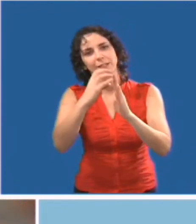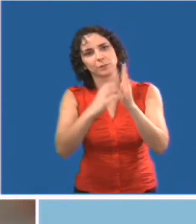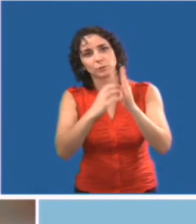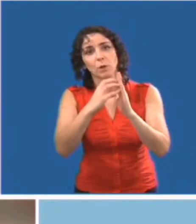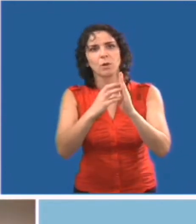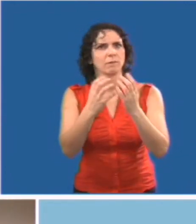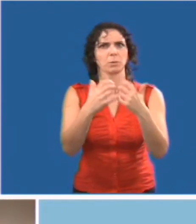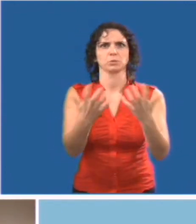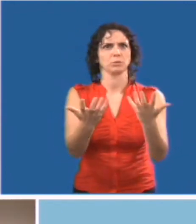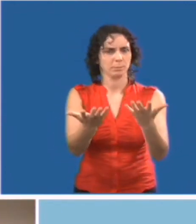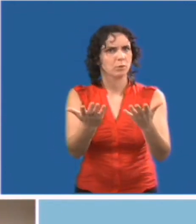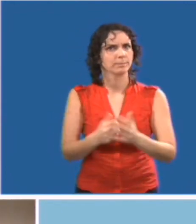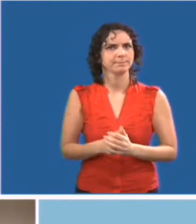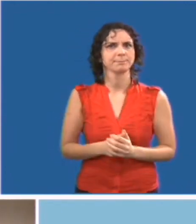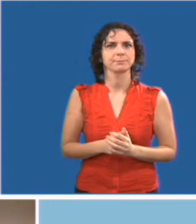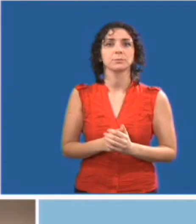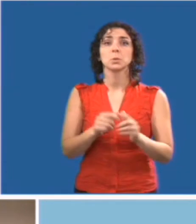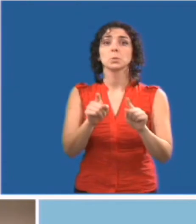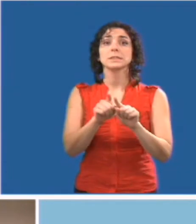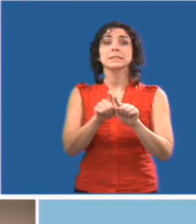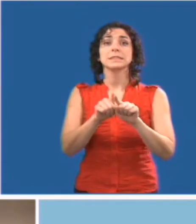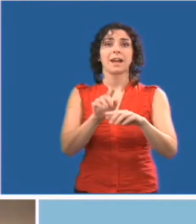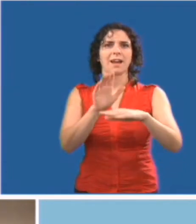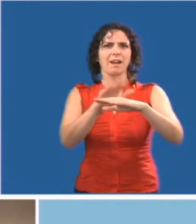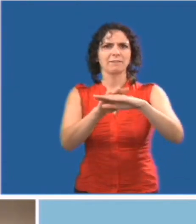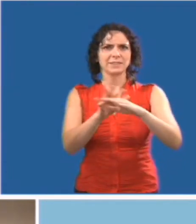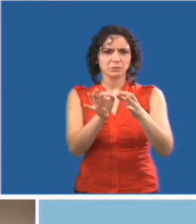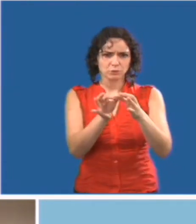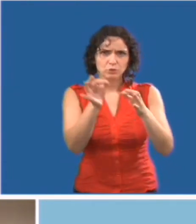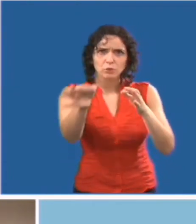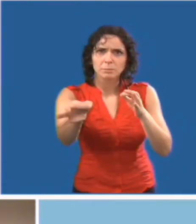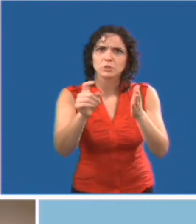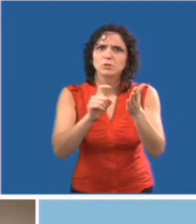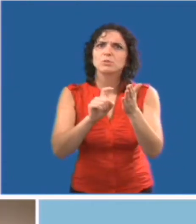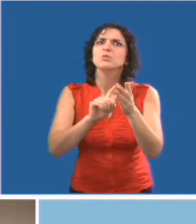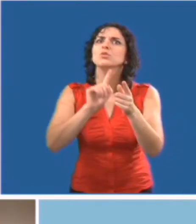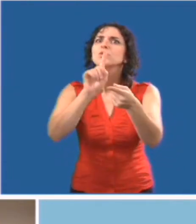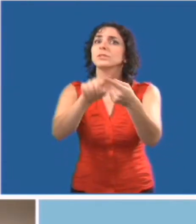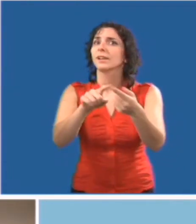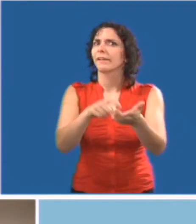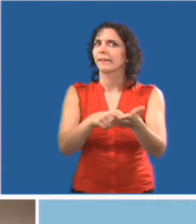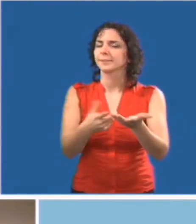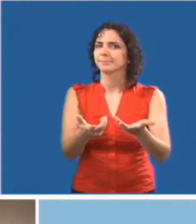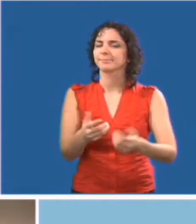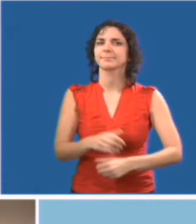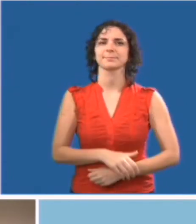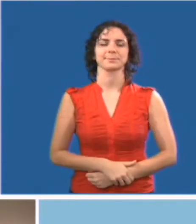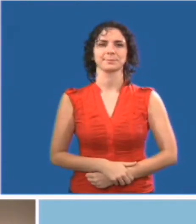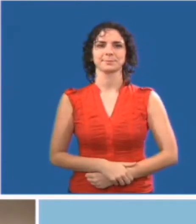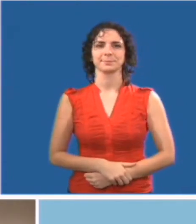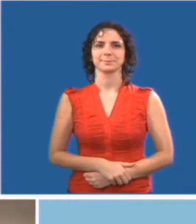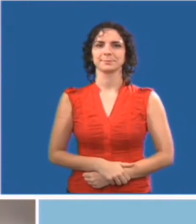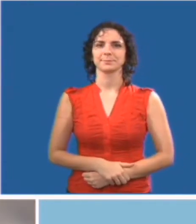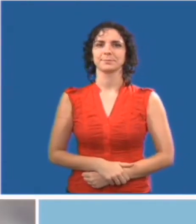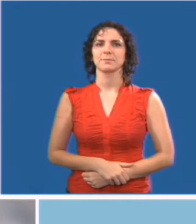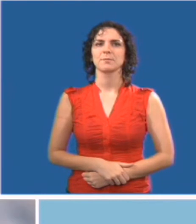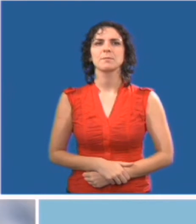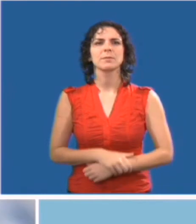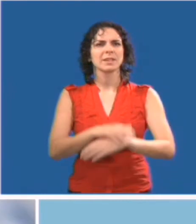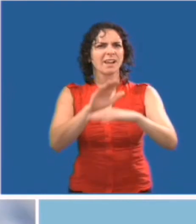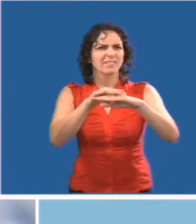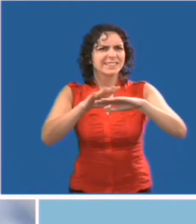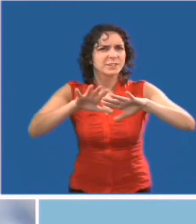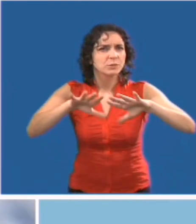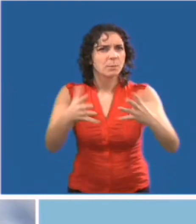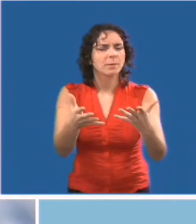ne fonctionne pas, de donner une estimation du délai avant le retour du service. Pour